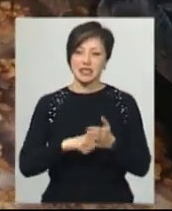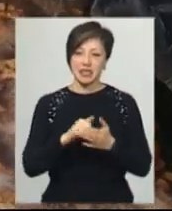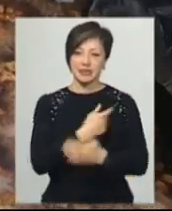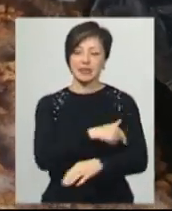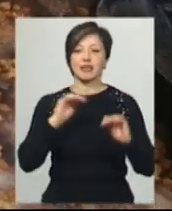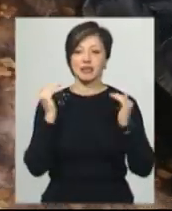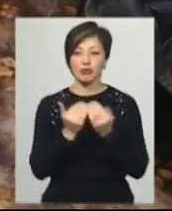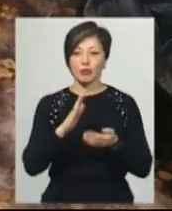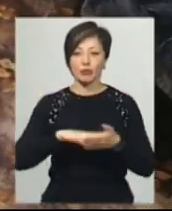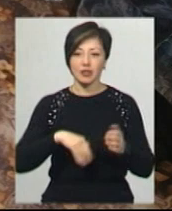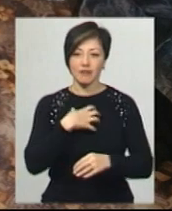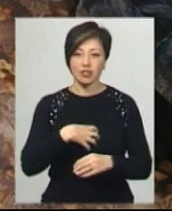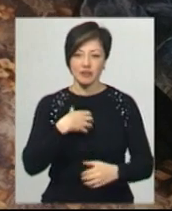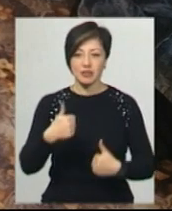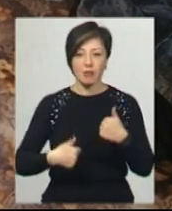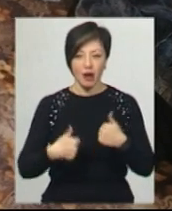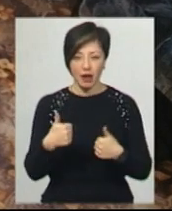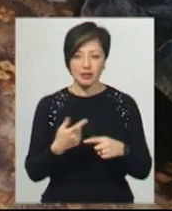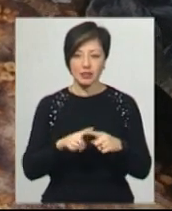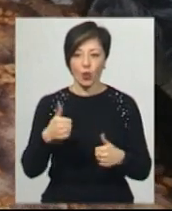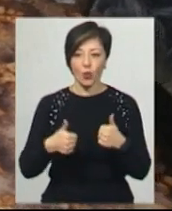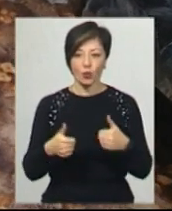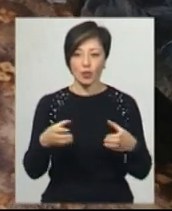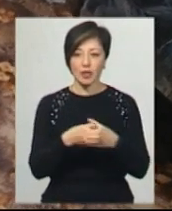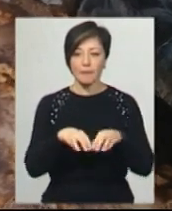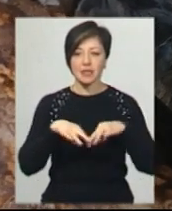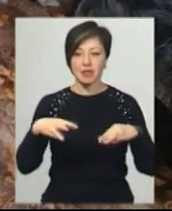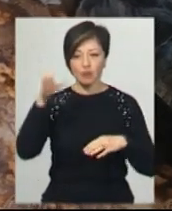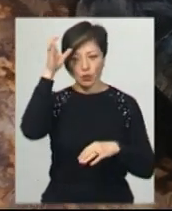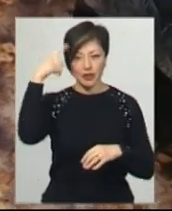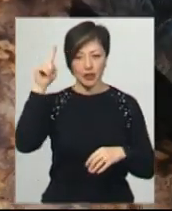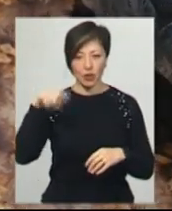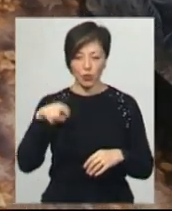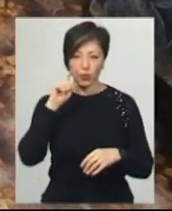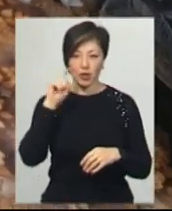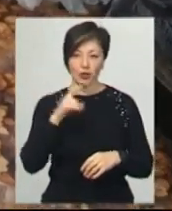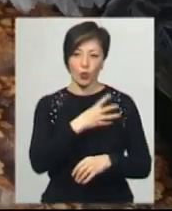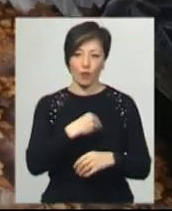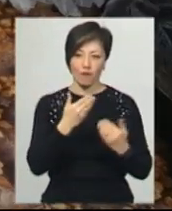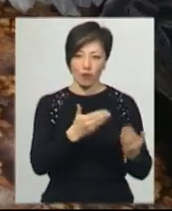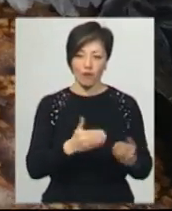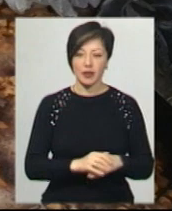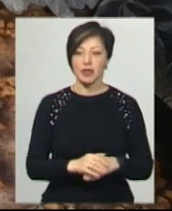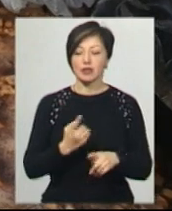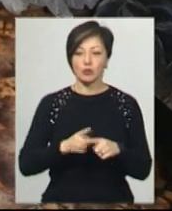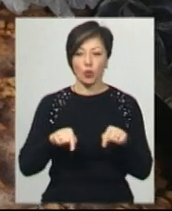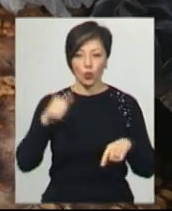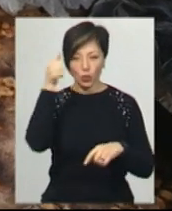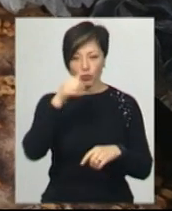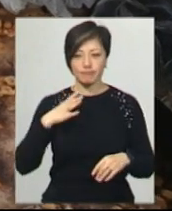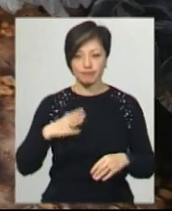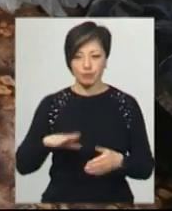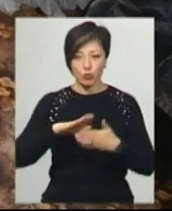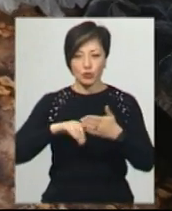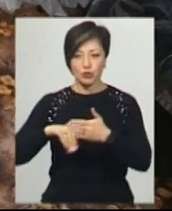пропустили важливі змагання, каже Наталія Мильникова. Це конкурс колективів Міністерства освіти і науків України у Львові. За її словами, цього року доведеться